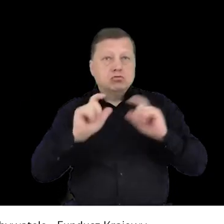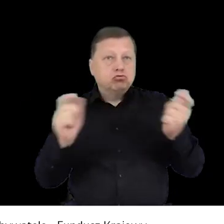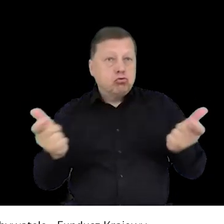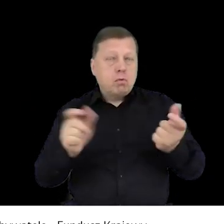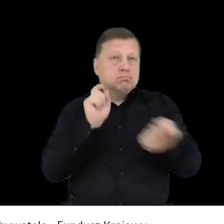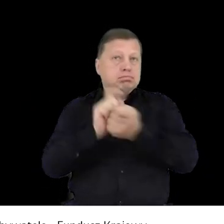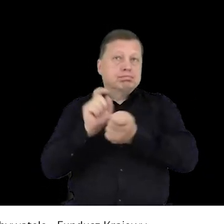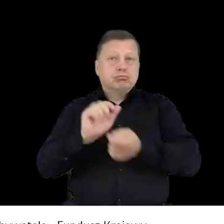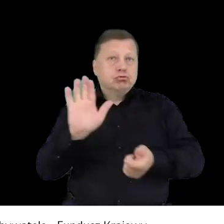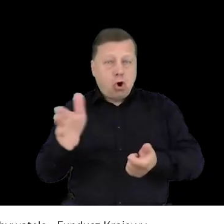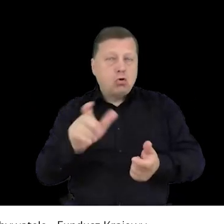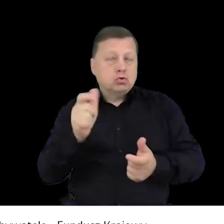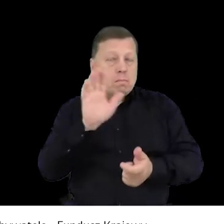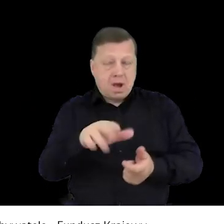akurat,